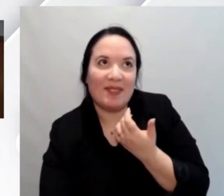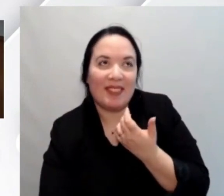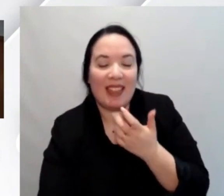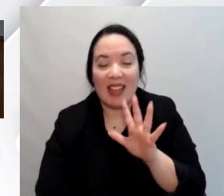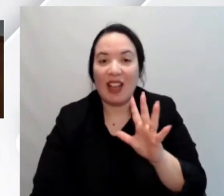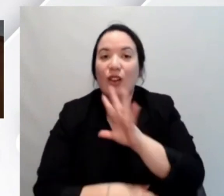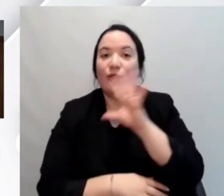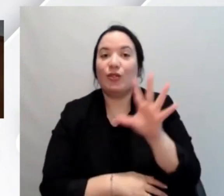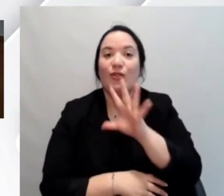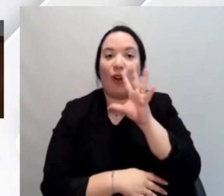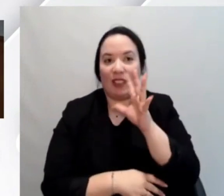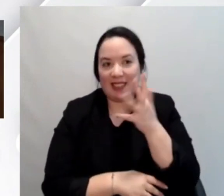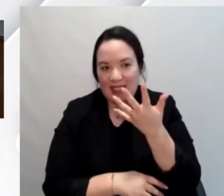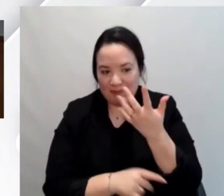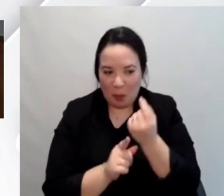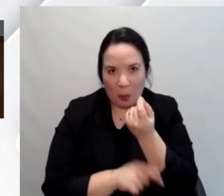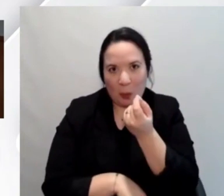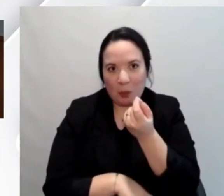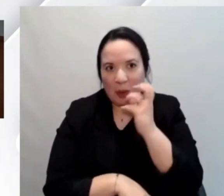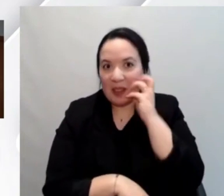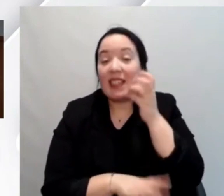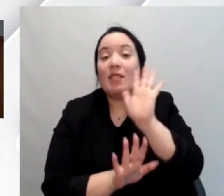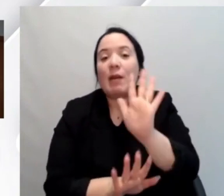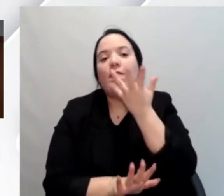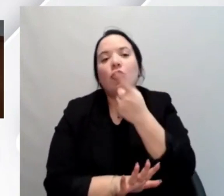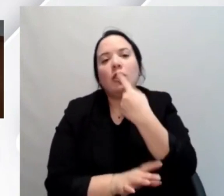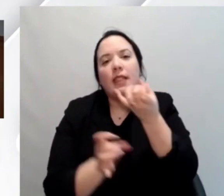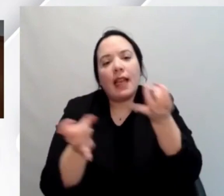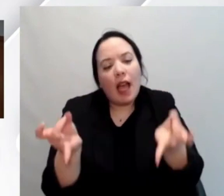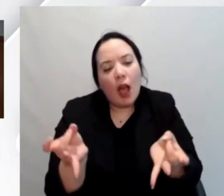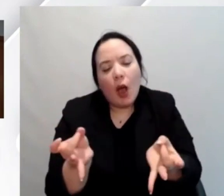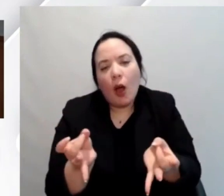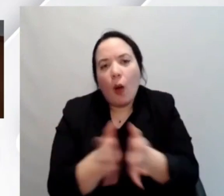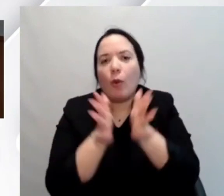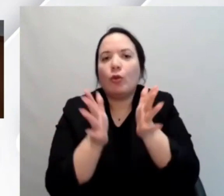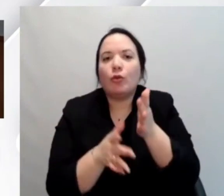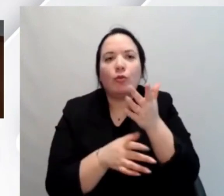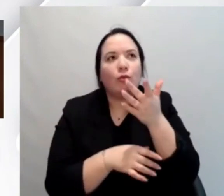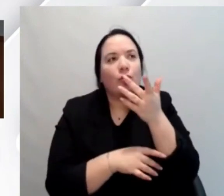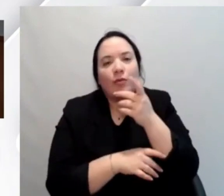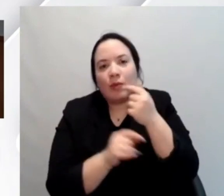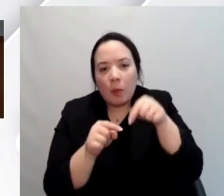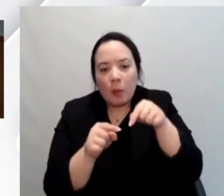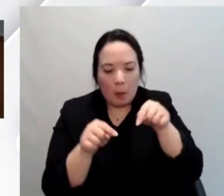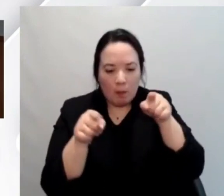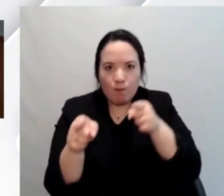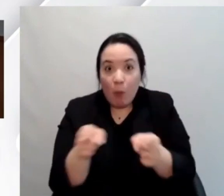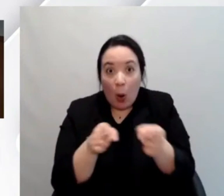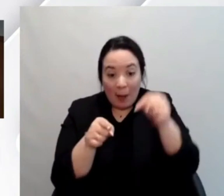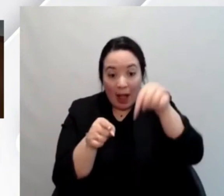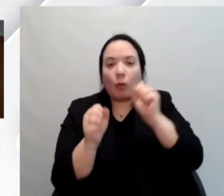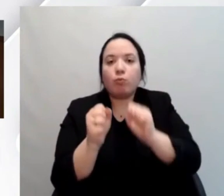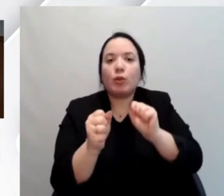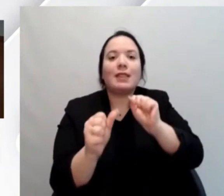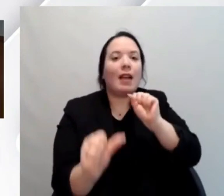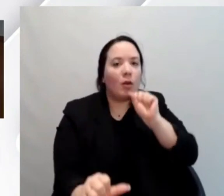parlerei di opportunità di momento di come dire di svolta di la possibilità che abbiamo tutti noi